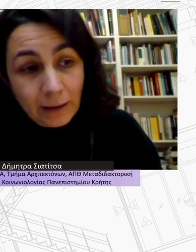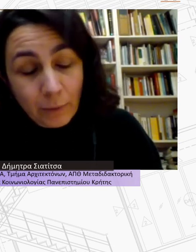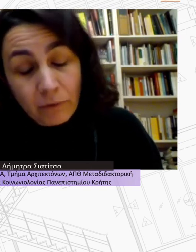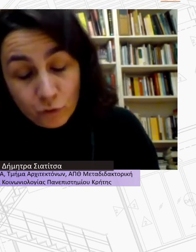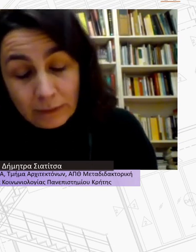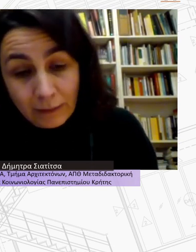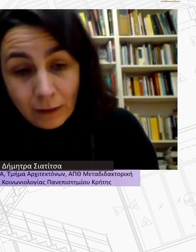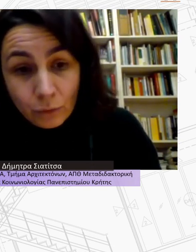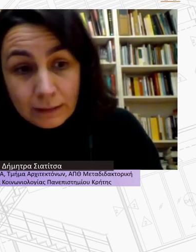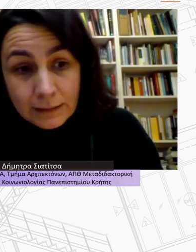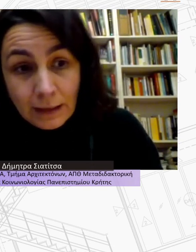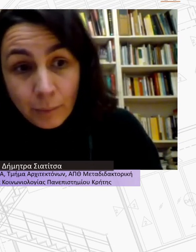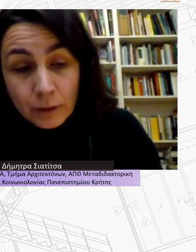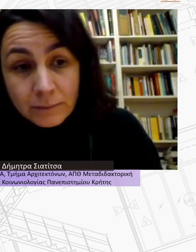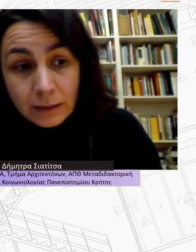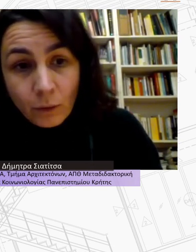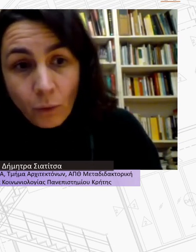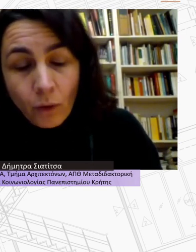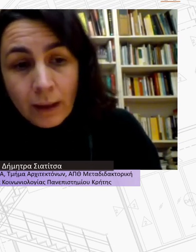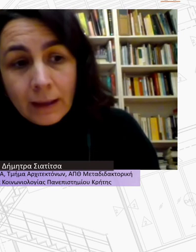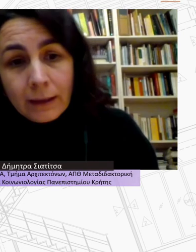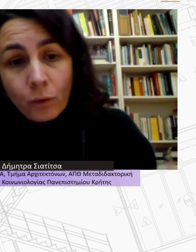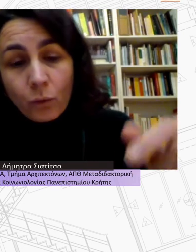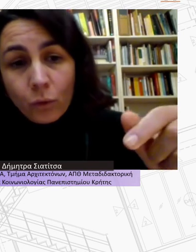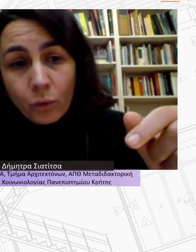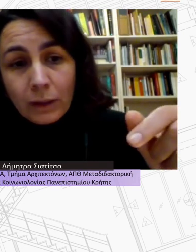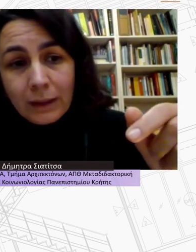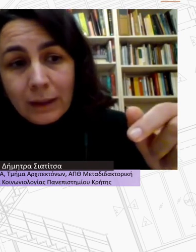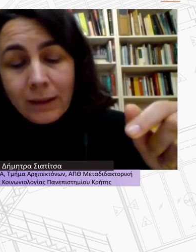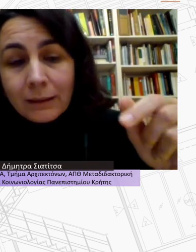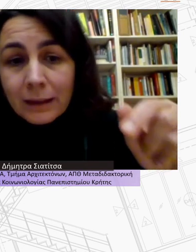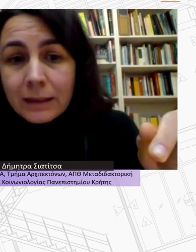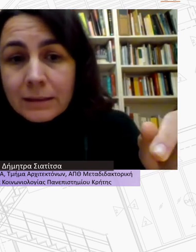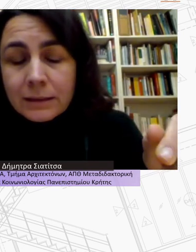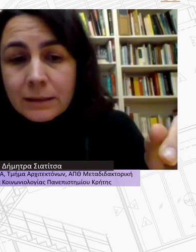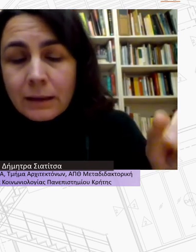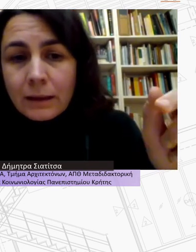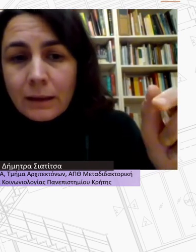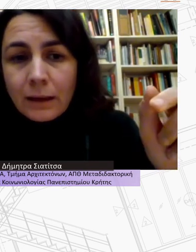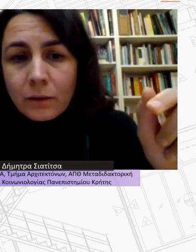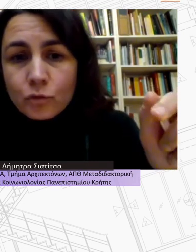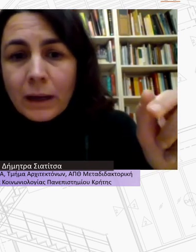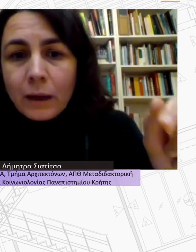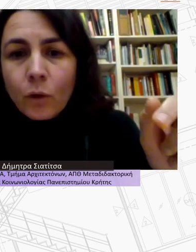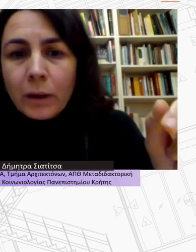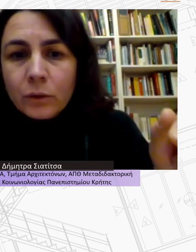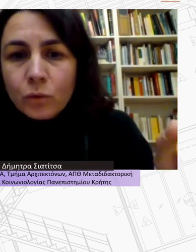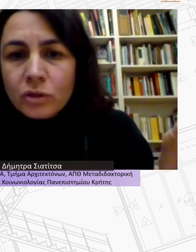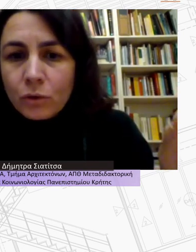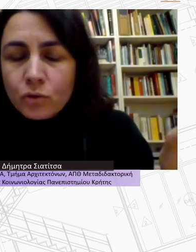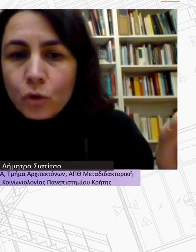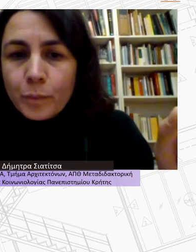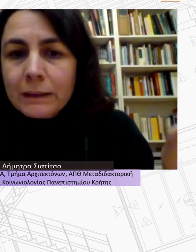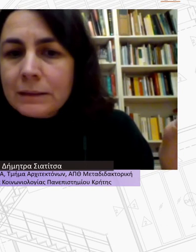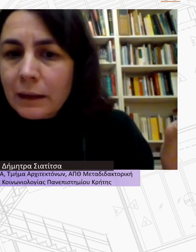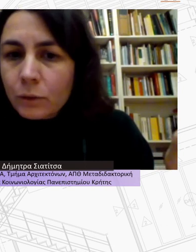παράδειγμα βεβαίως με τα δικά του χαρακτηριστικά αλλά πολύ σημαντικό η διατήρηση ενός μεγάλου κομματιού